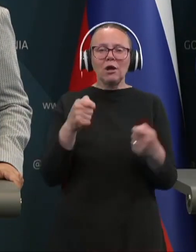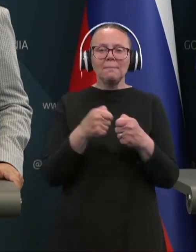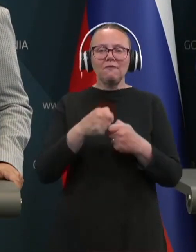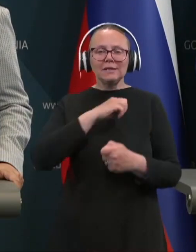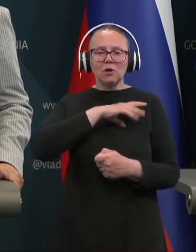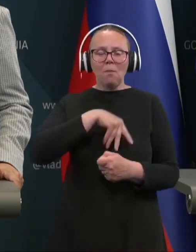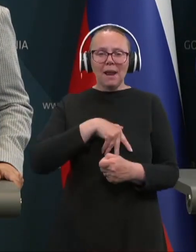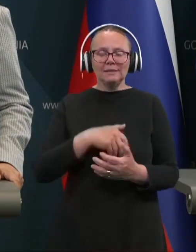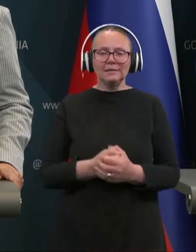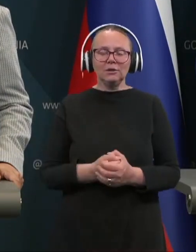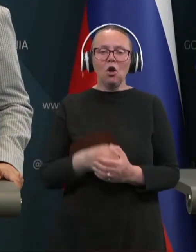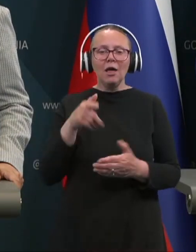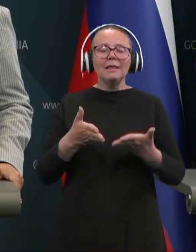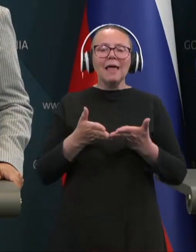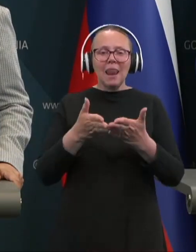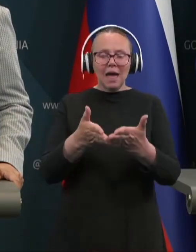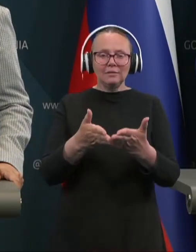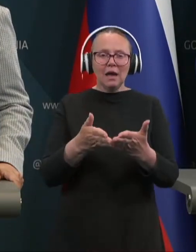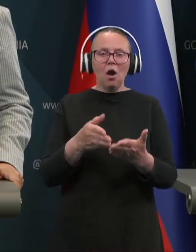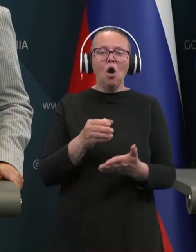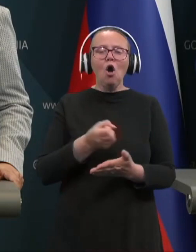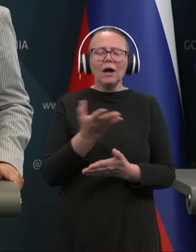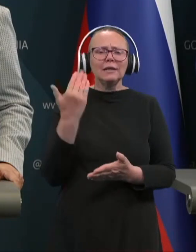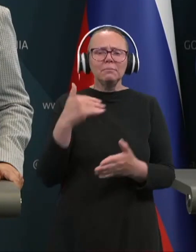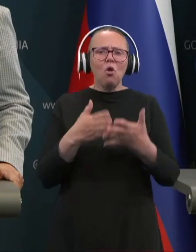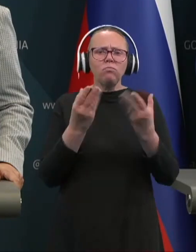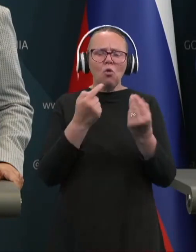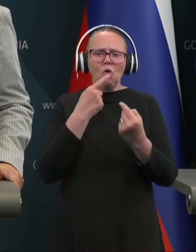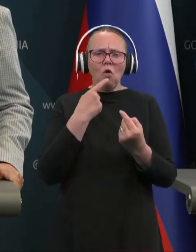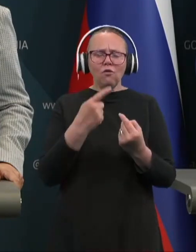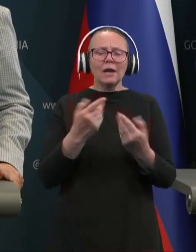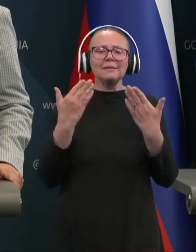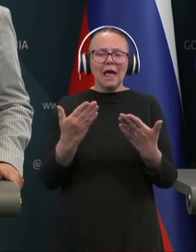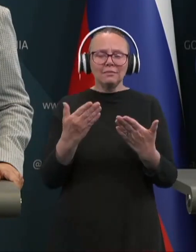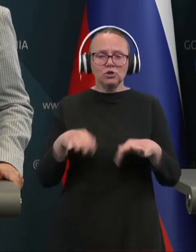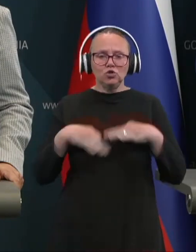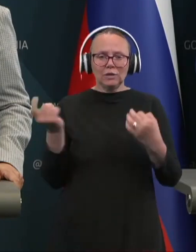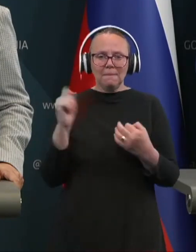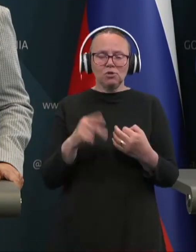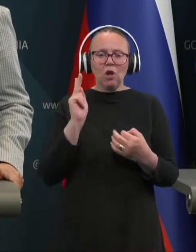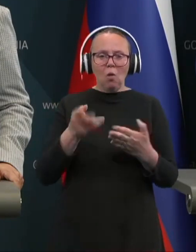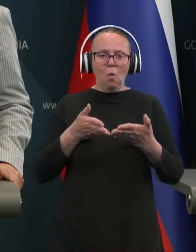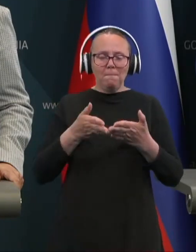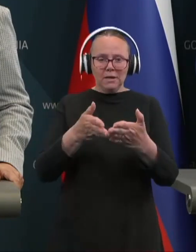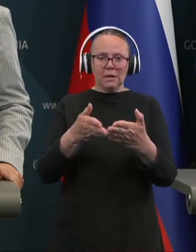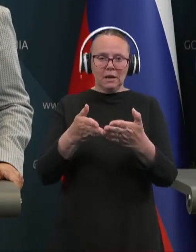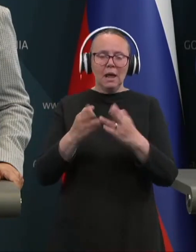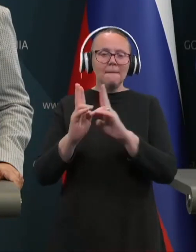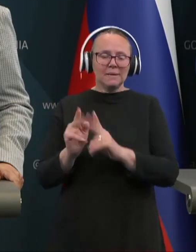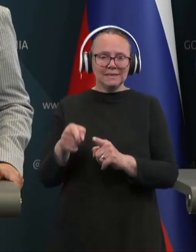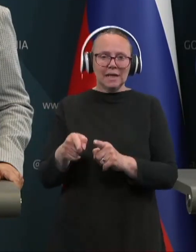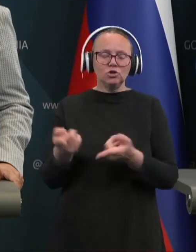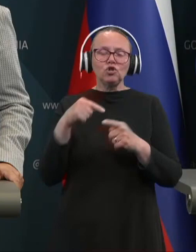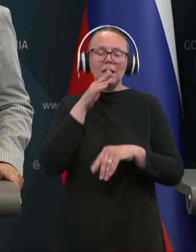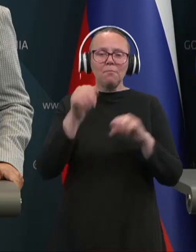s Palestino. Ta ladja, o kateri je bilo tako veliko govora in danes jutra je uplula v Koprsko pristanišče. Se bo vlada